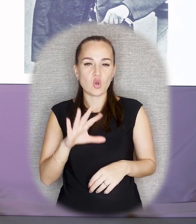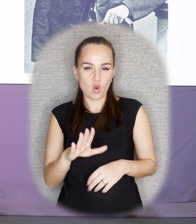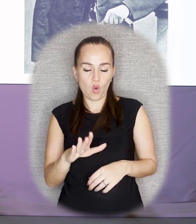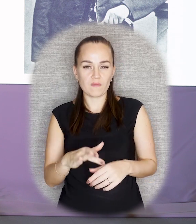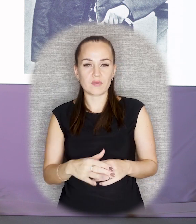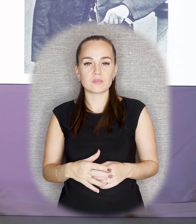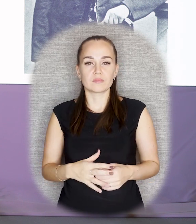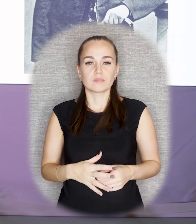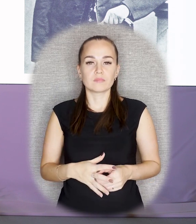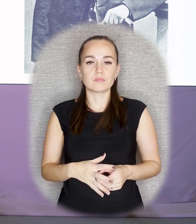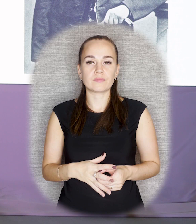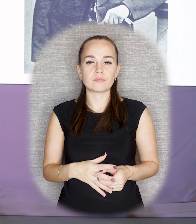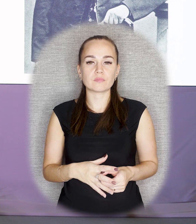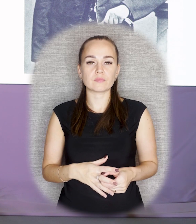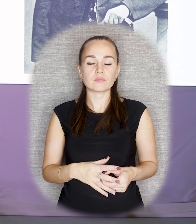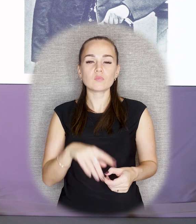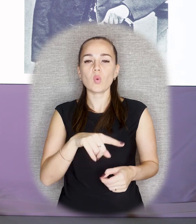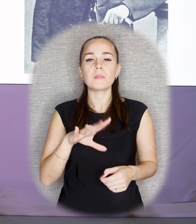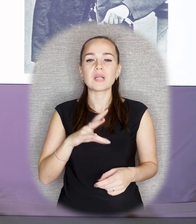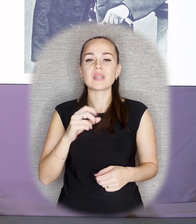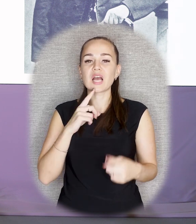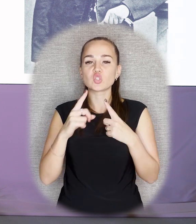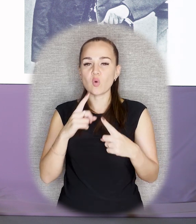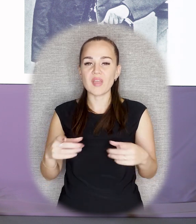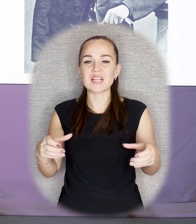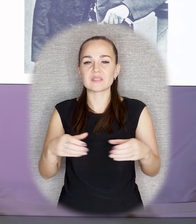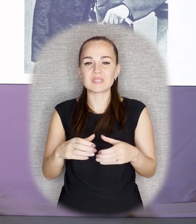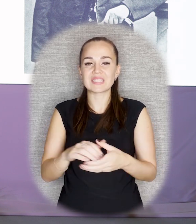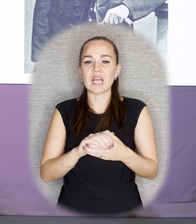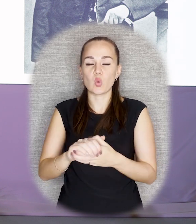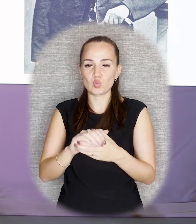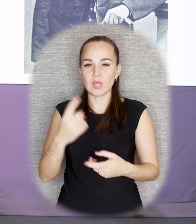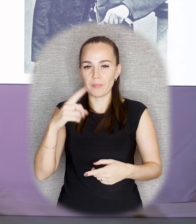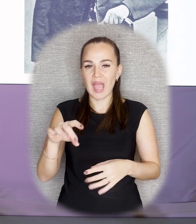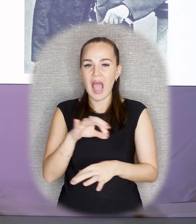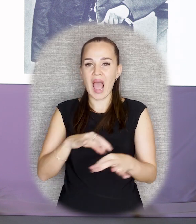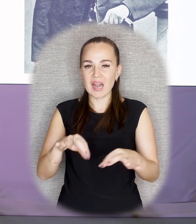на Совете в Союзе архитекторов под представительством Фомина.